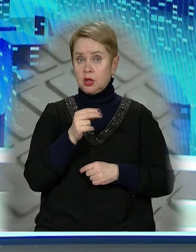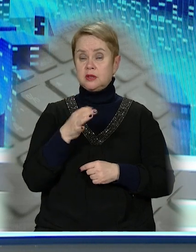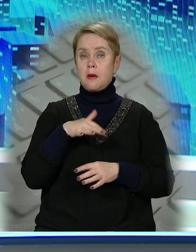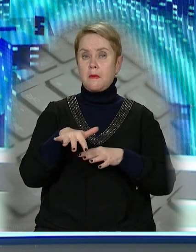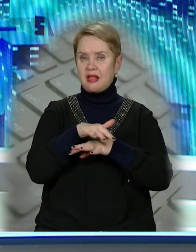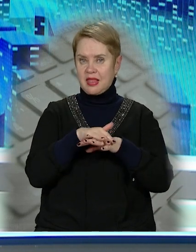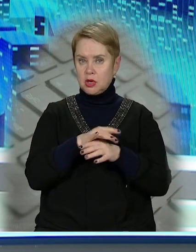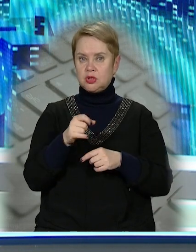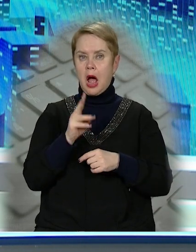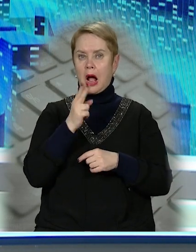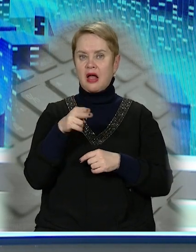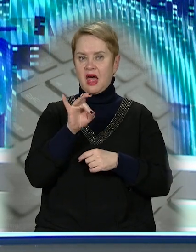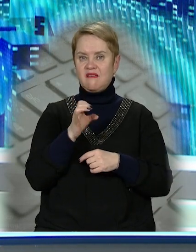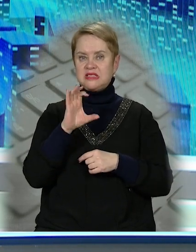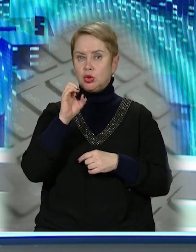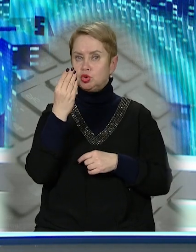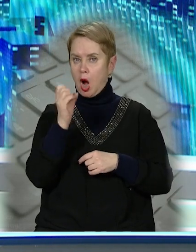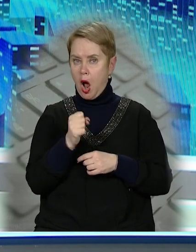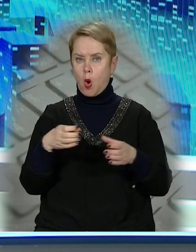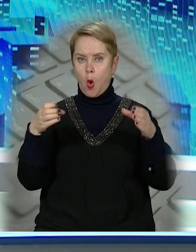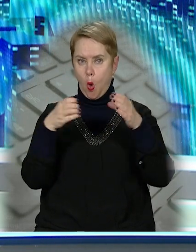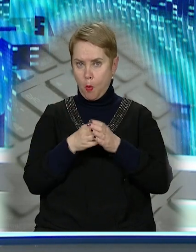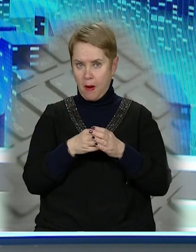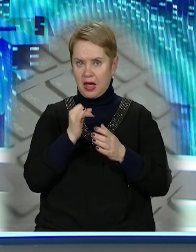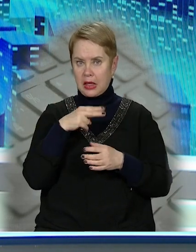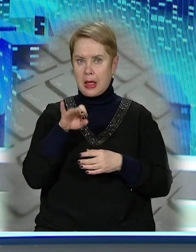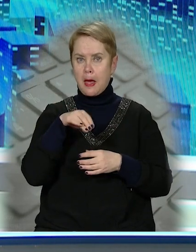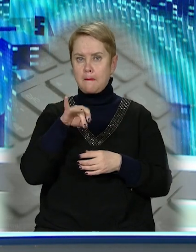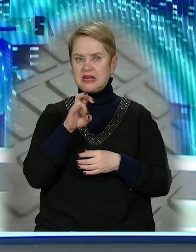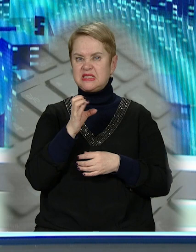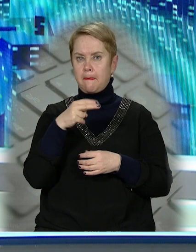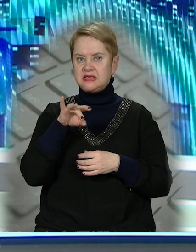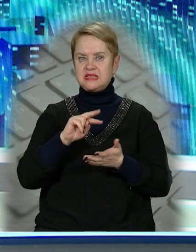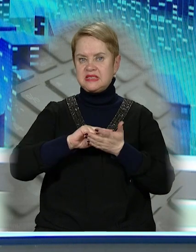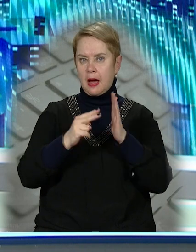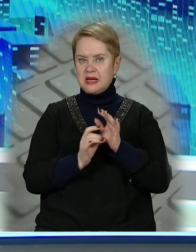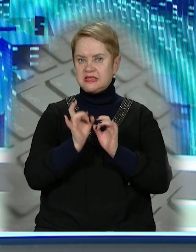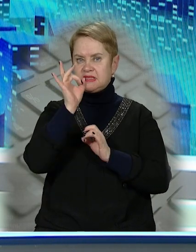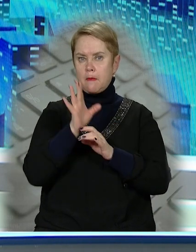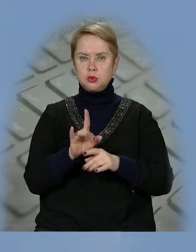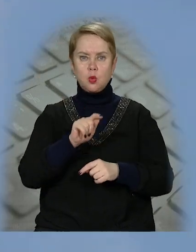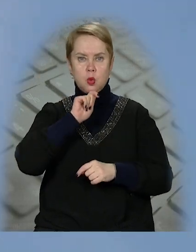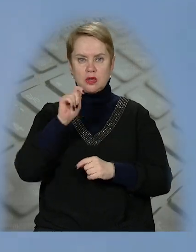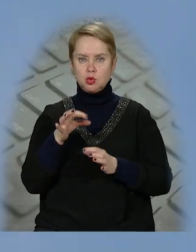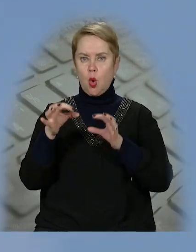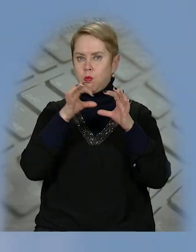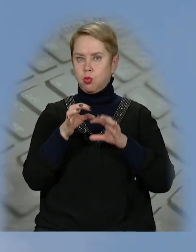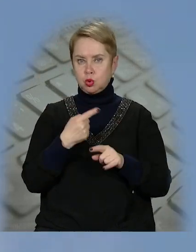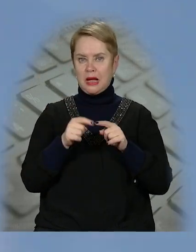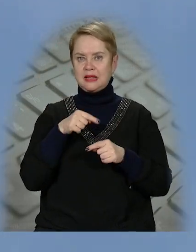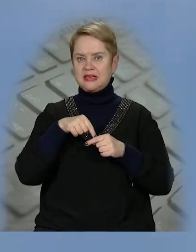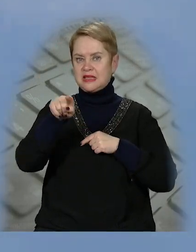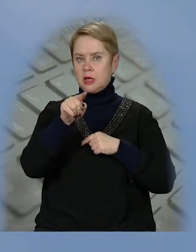спускового майданчика на мисі Канаверал у США компанією Ілона Маска. Спесекс запланований запуск українського супутника